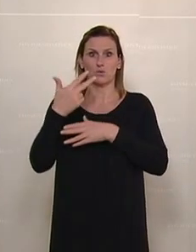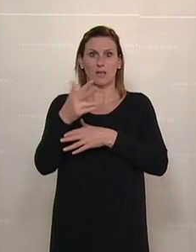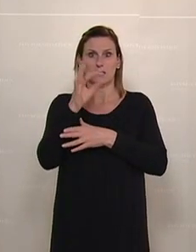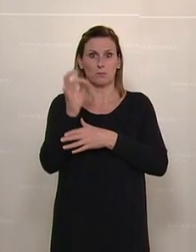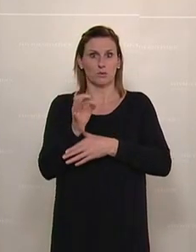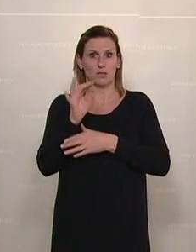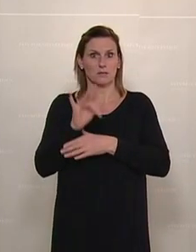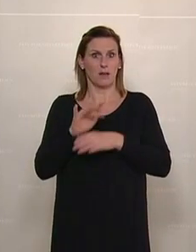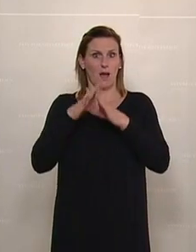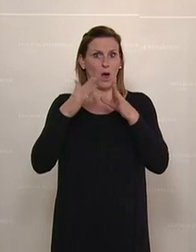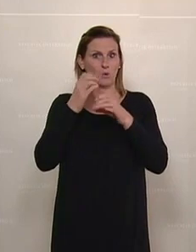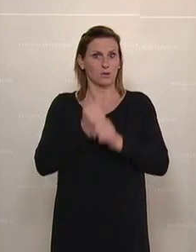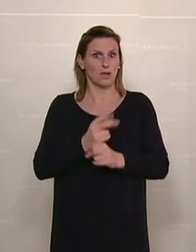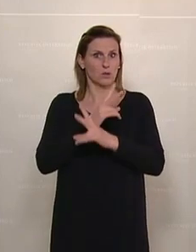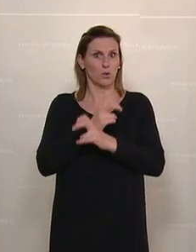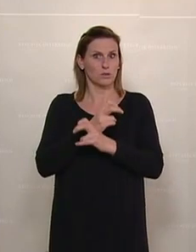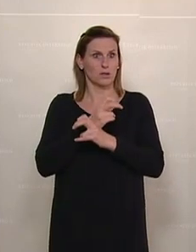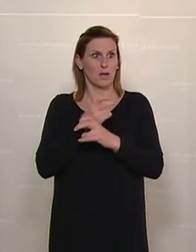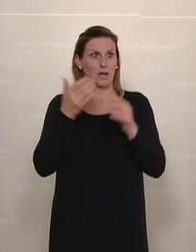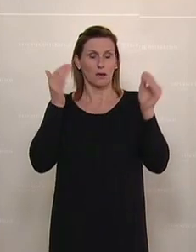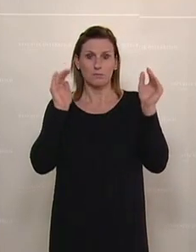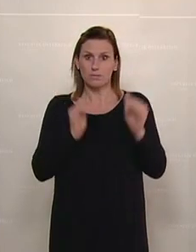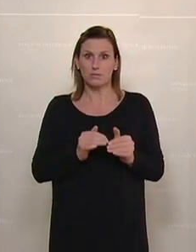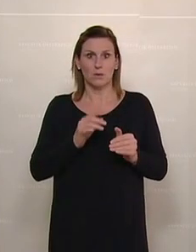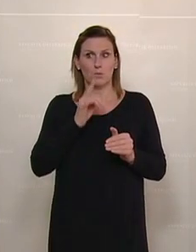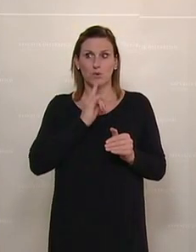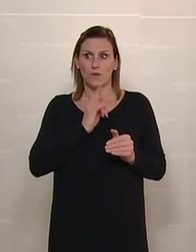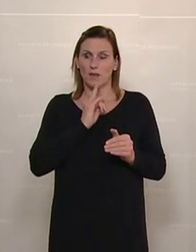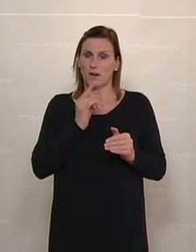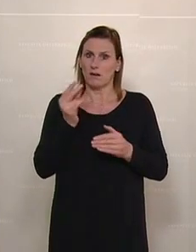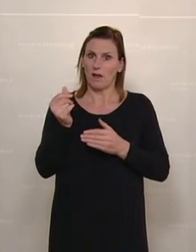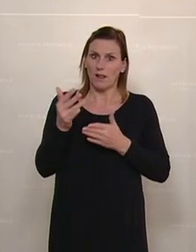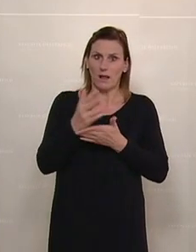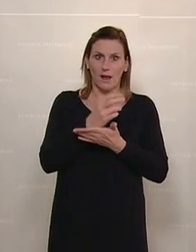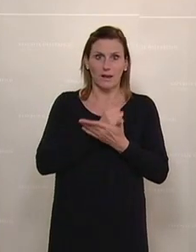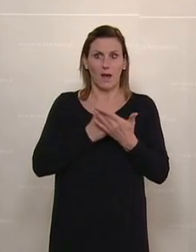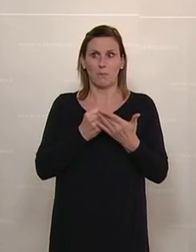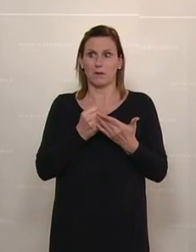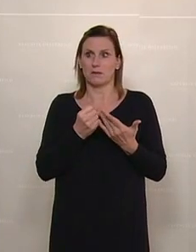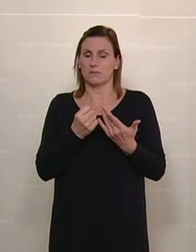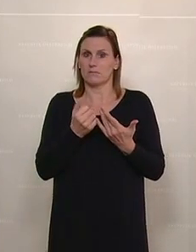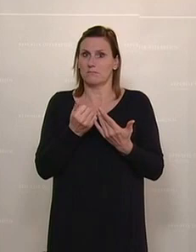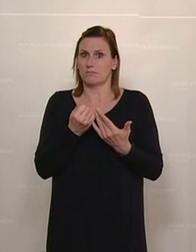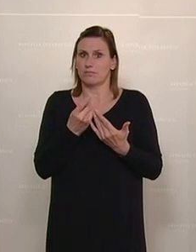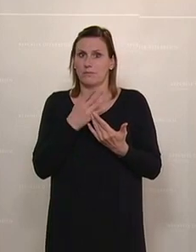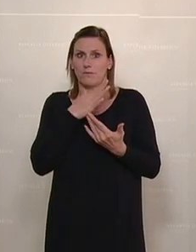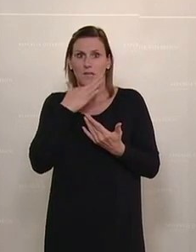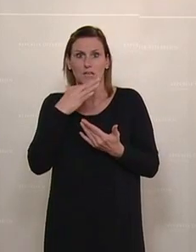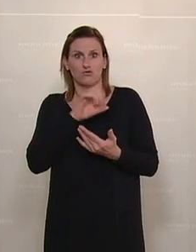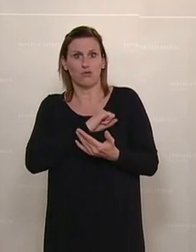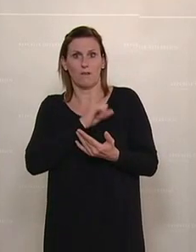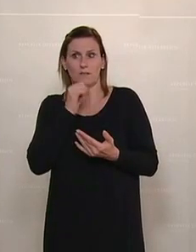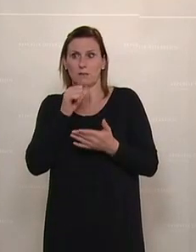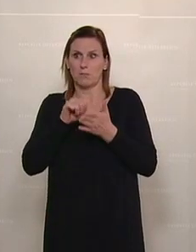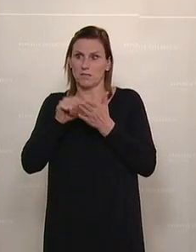finanzielle Einbußen. 17 Prozent können ihre Fixkosten nicht stemmen. Jeder Dritte in manchen Bundesländern, jeder Zweite